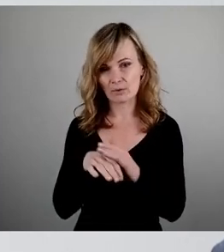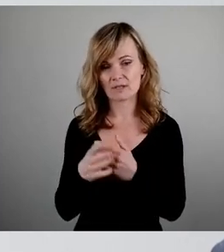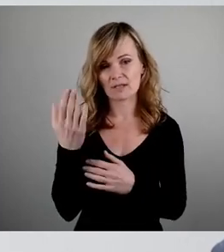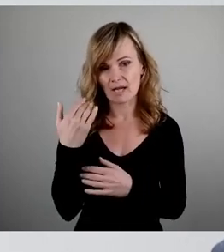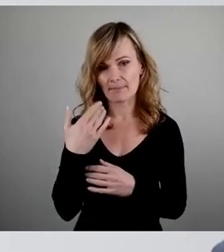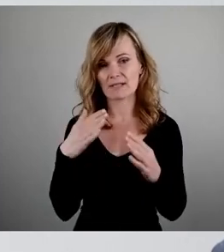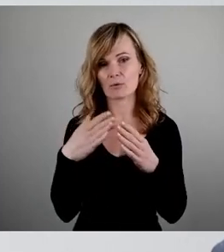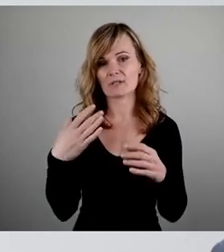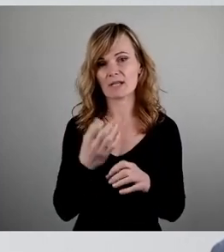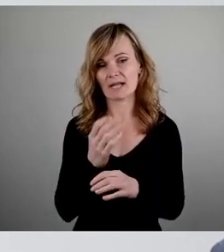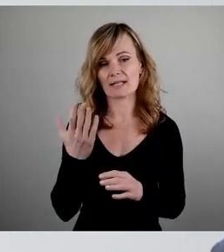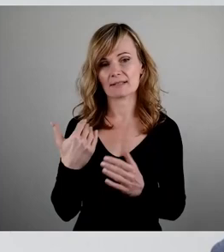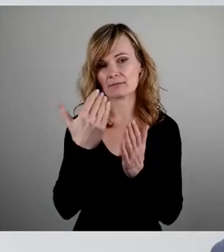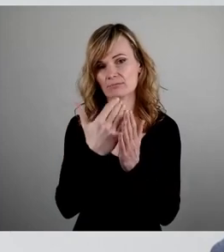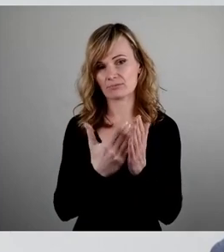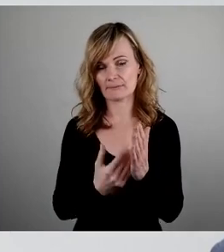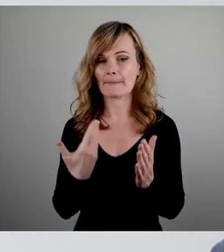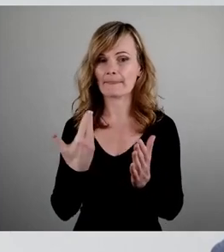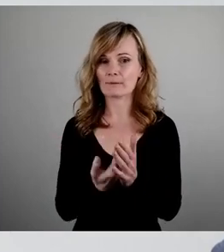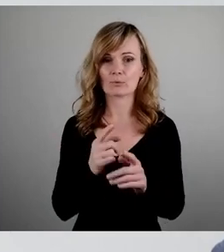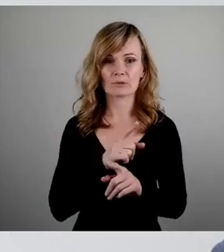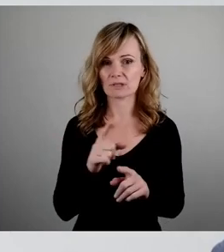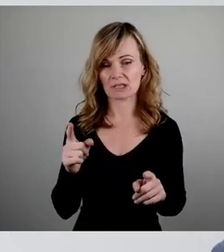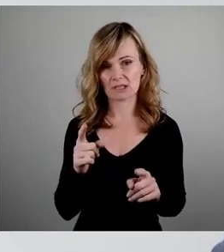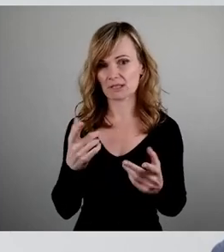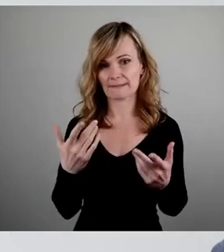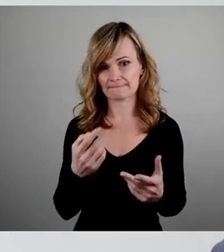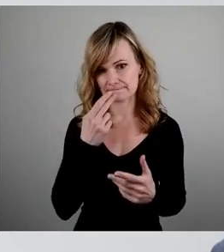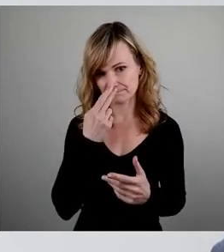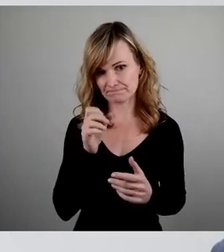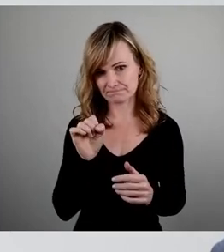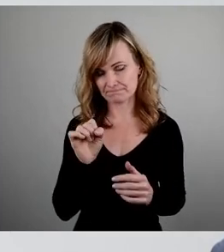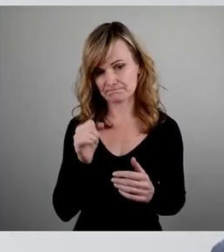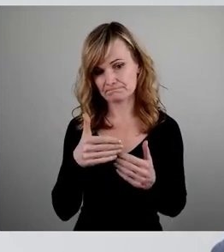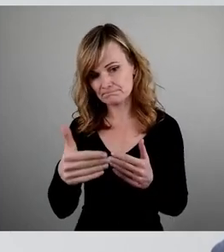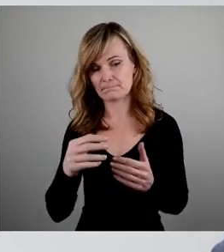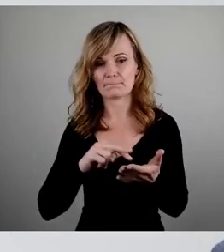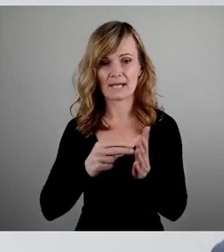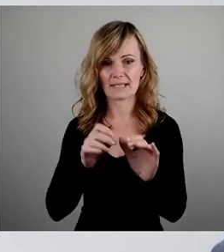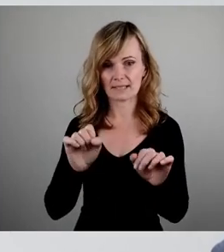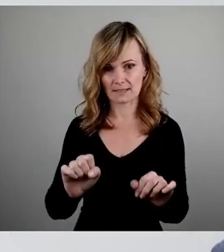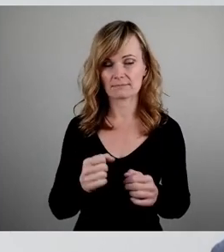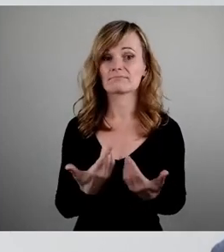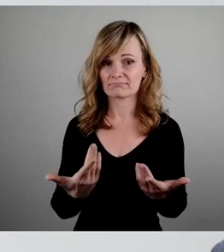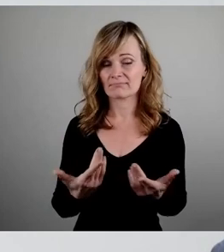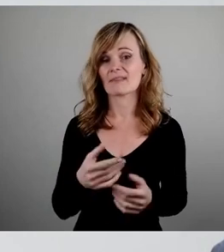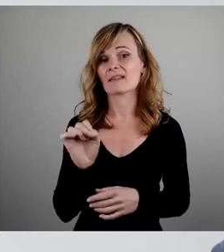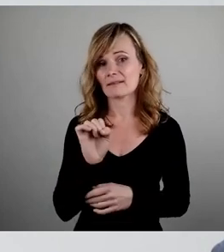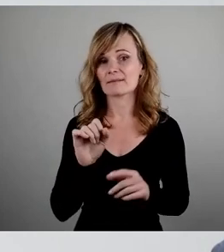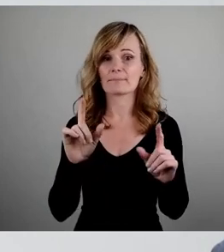aufgestellt hatten, in dieser Weise nicht absehen konnten. Was meine ich damit? Wir haben weitaus mehr geflüchtete Menschen